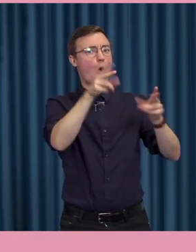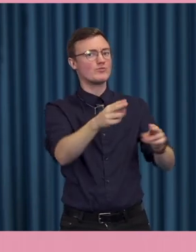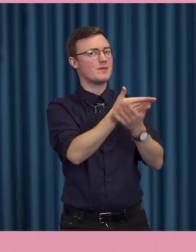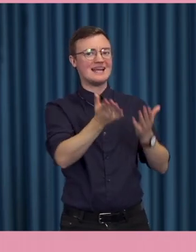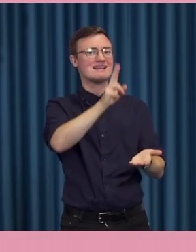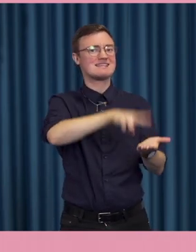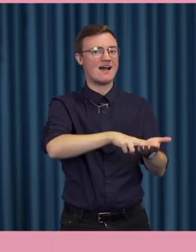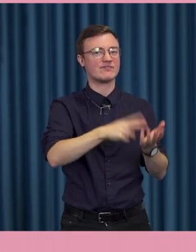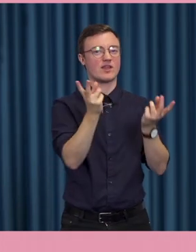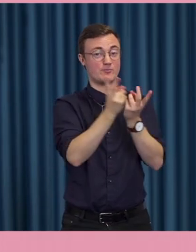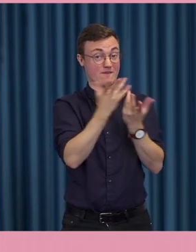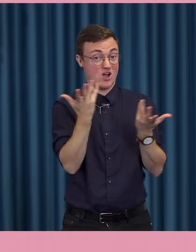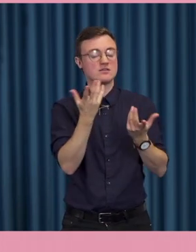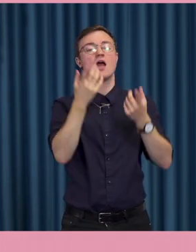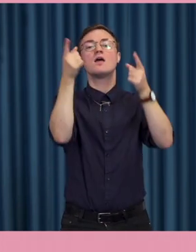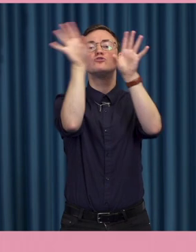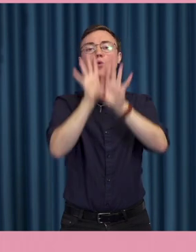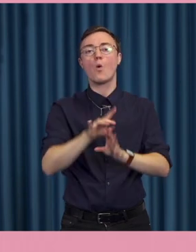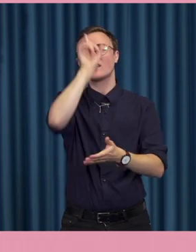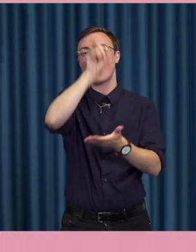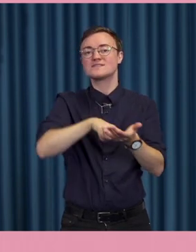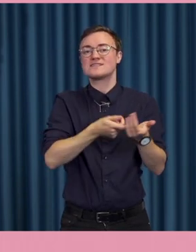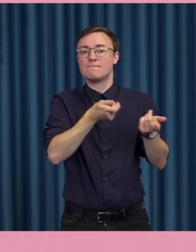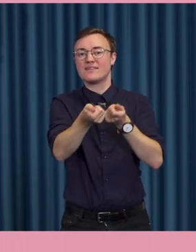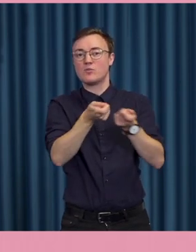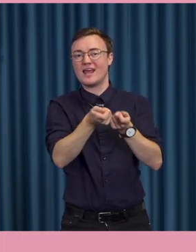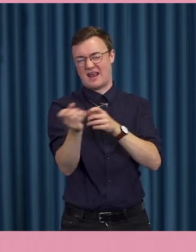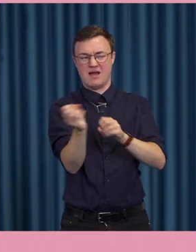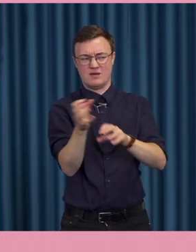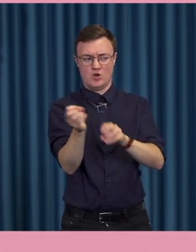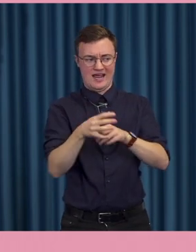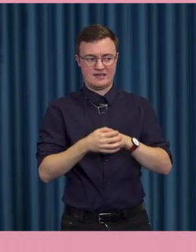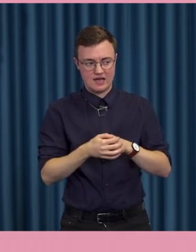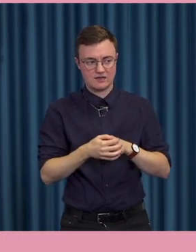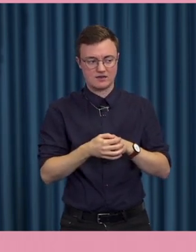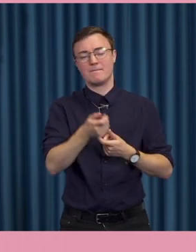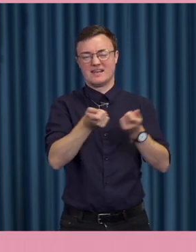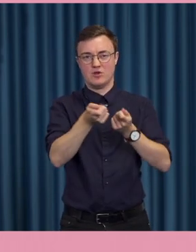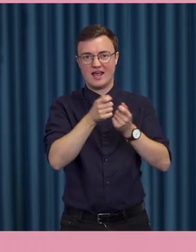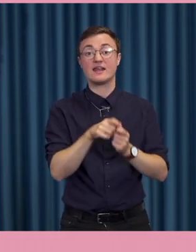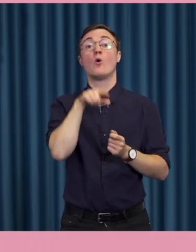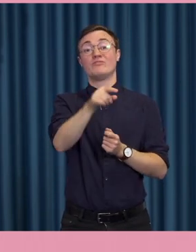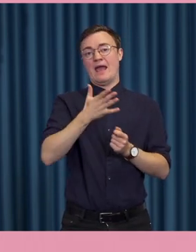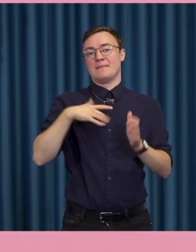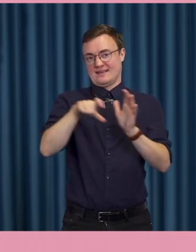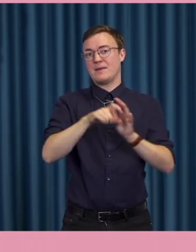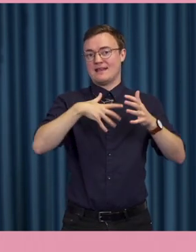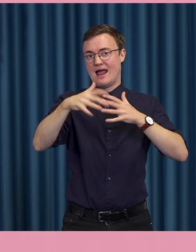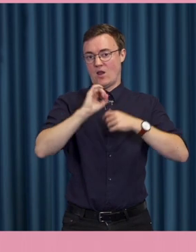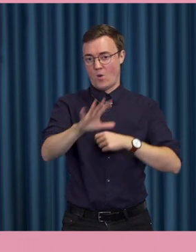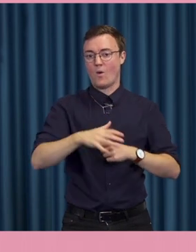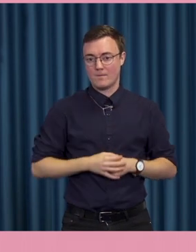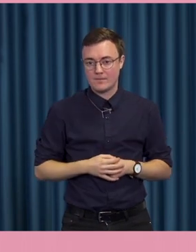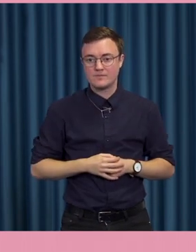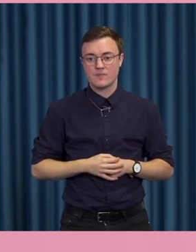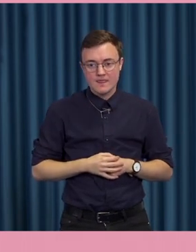åsiktsmanipulering. Och det är det vårt kapitel egentligen handlar om. Informationspåverkan kan ju definieras på olika sätt. Men